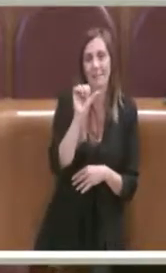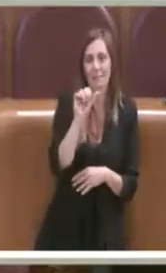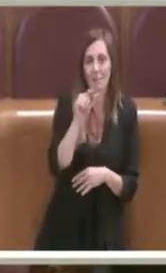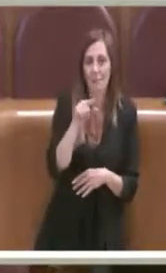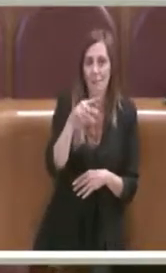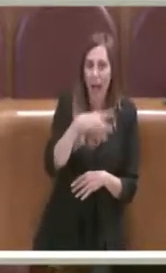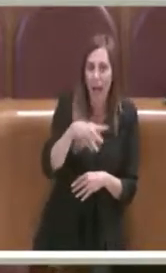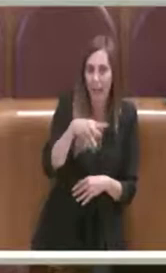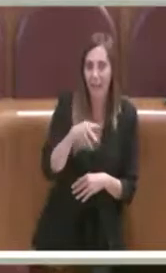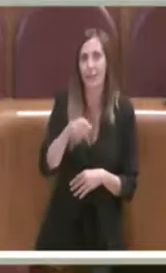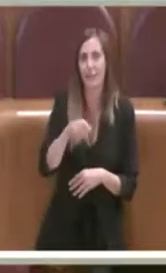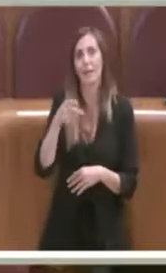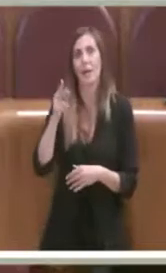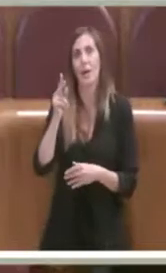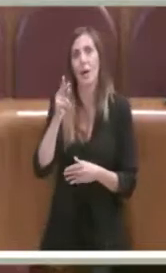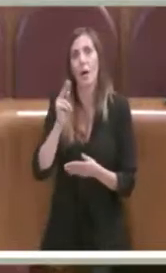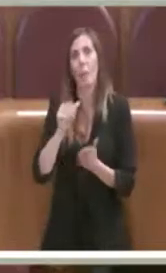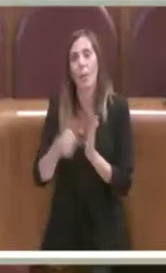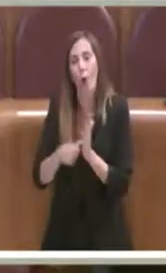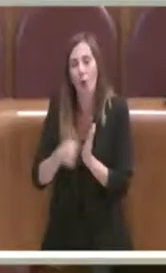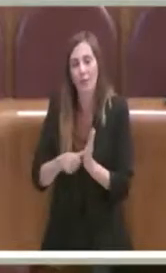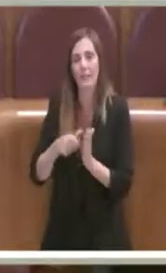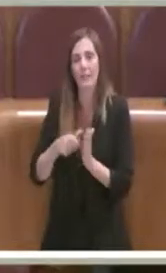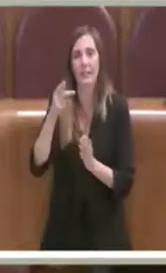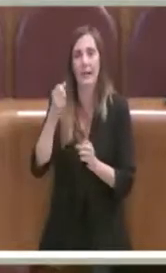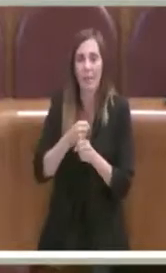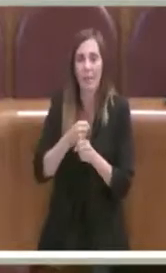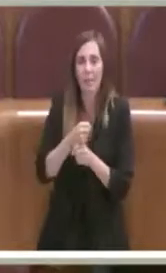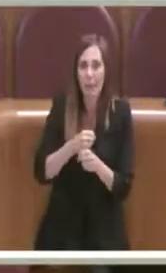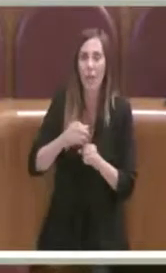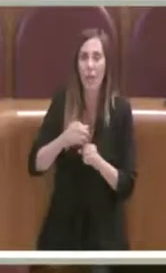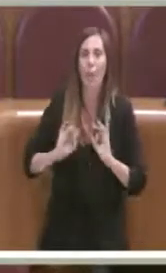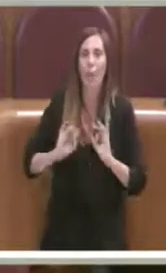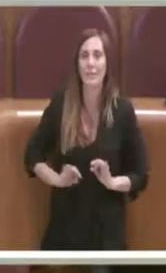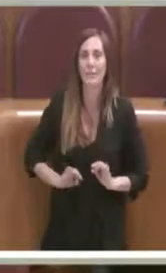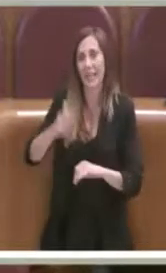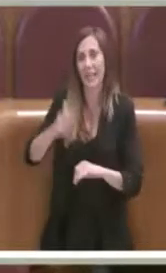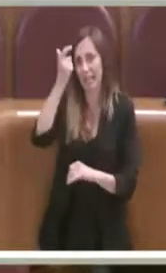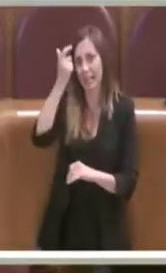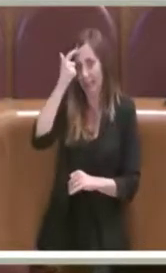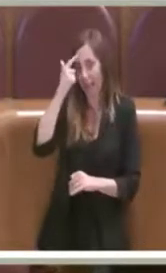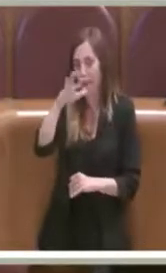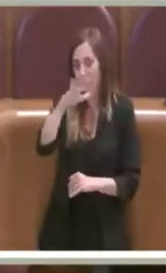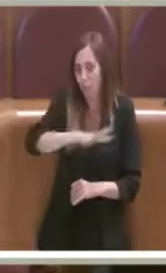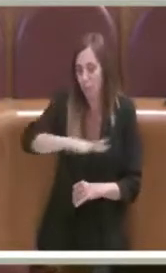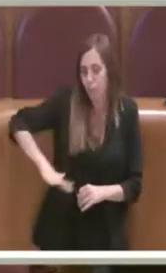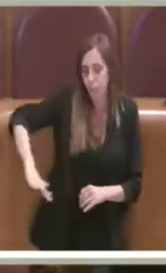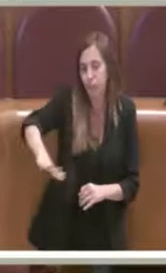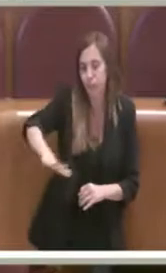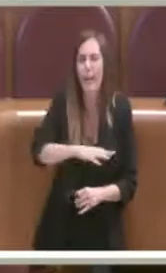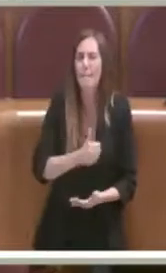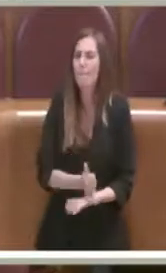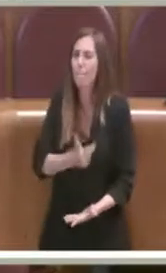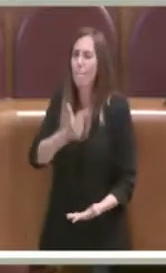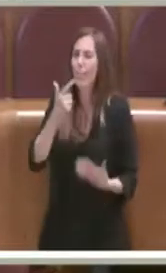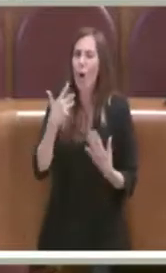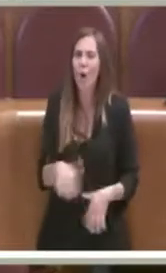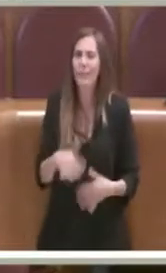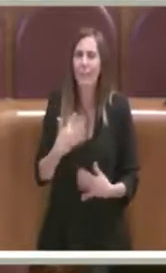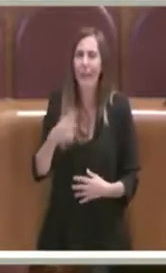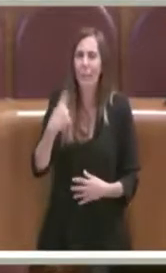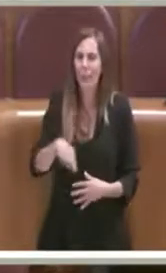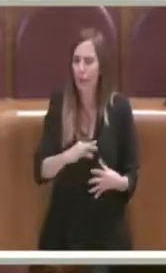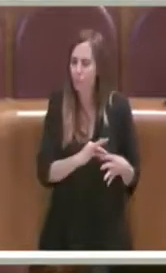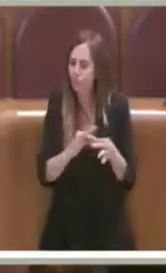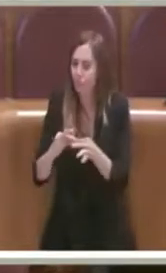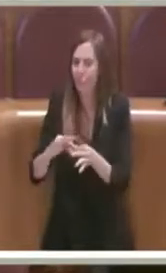farmacia e ufficio di Polizia di Stato è importantissimo, ripetiamo, per il territorio,